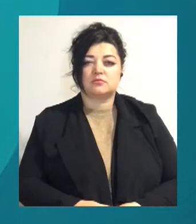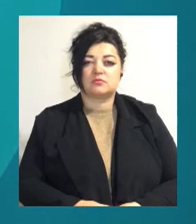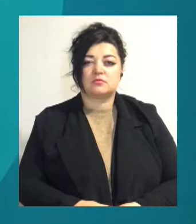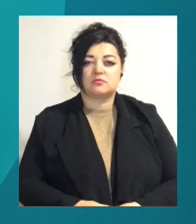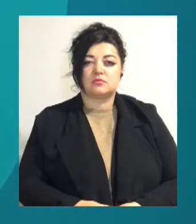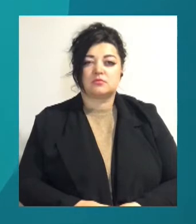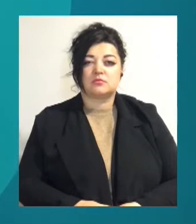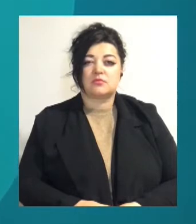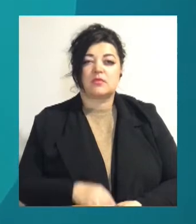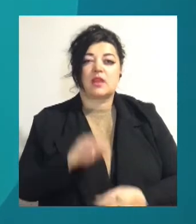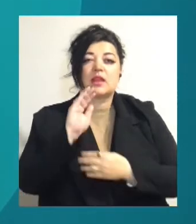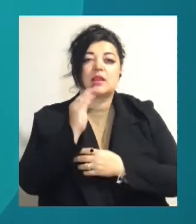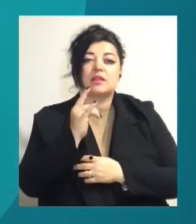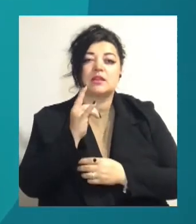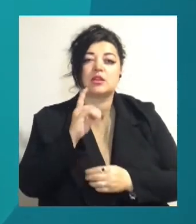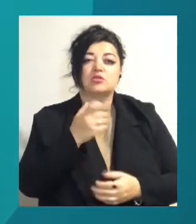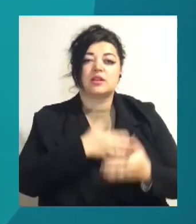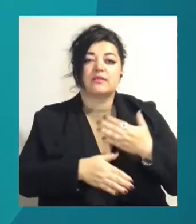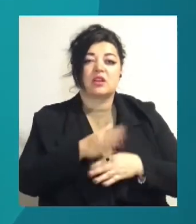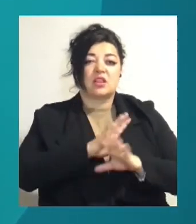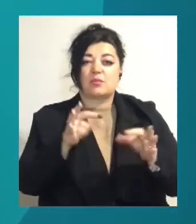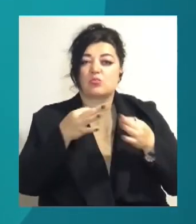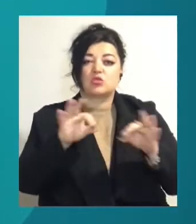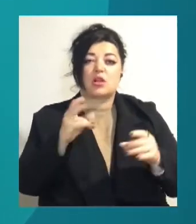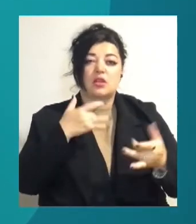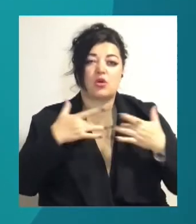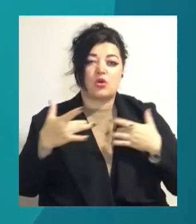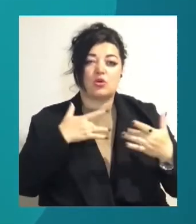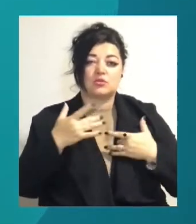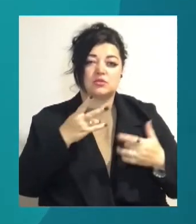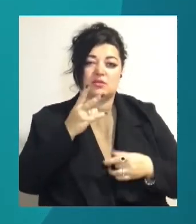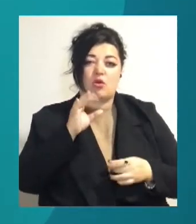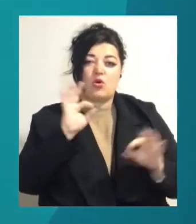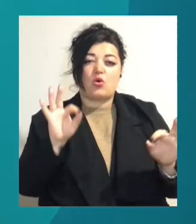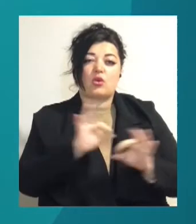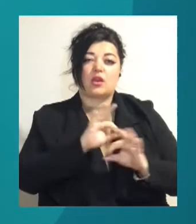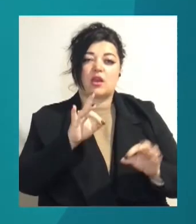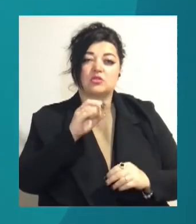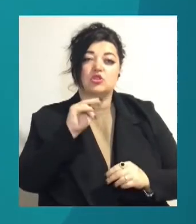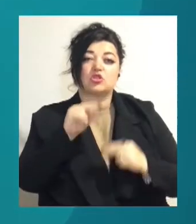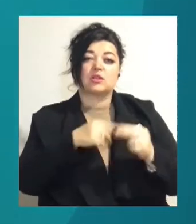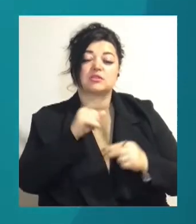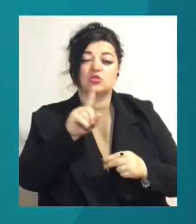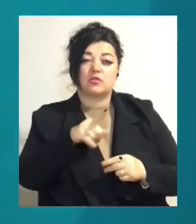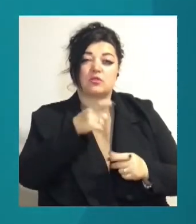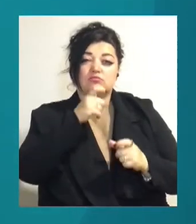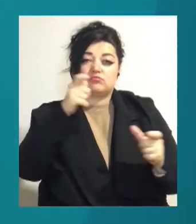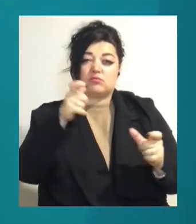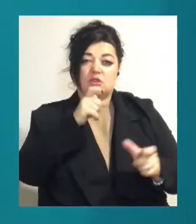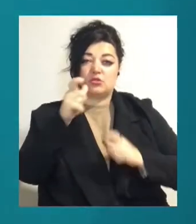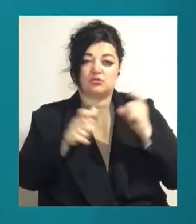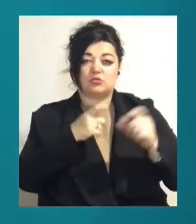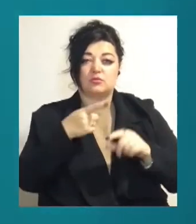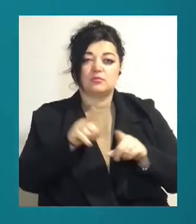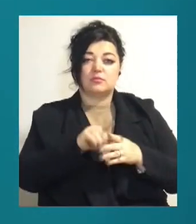Дитину з інвалідністю не пускали на концерт Національного філармонійного оркестру через те, що вона гучно кричала. Таку позицію журналістам Суспільного